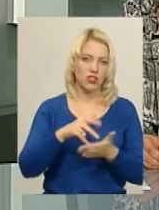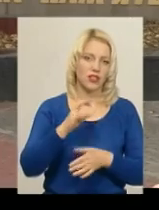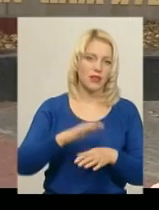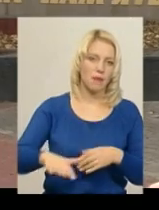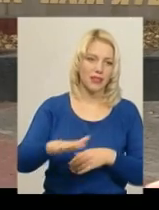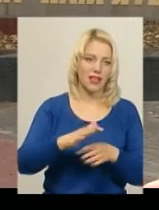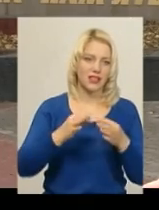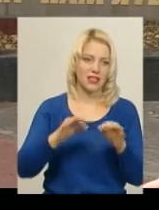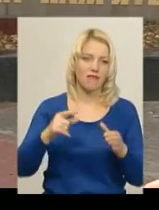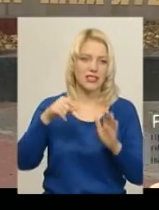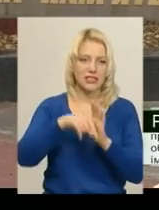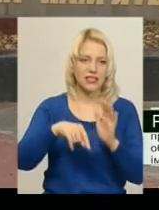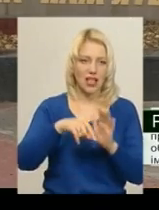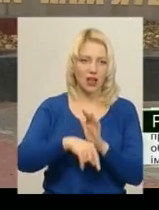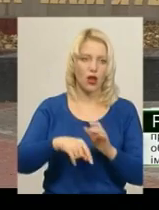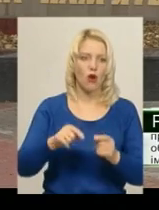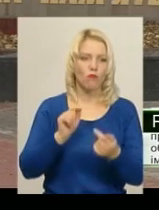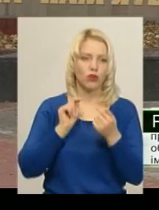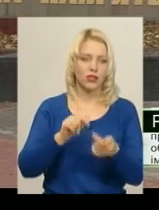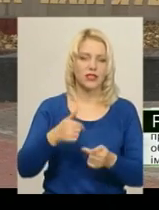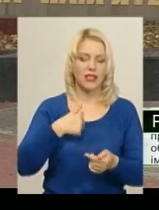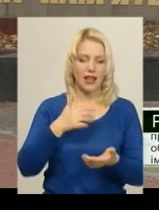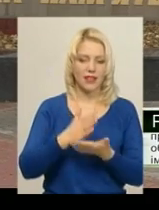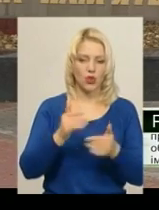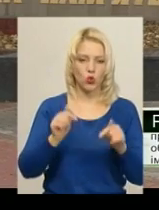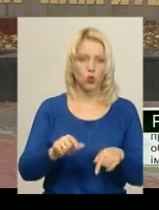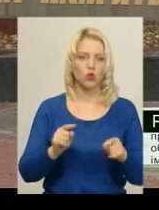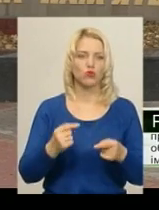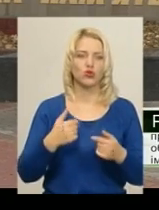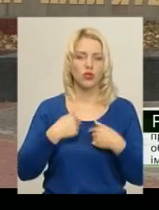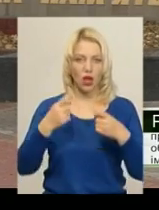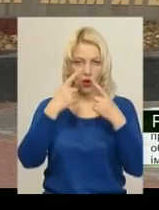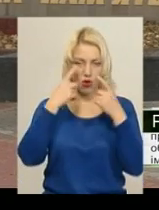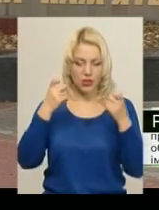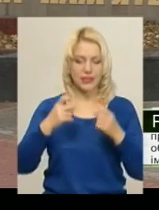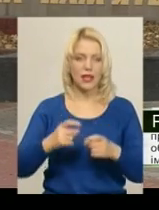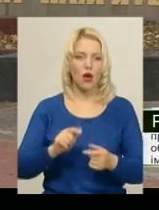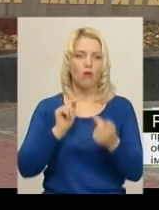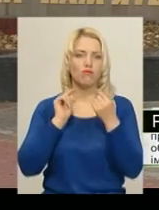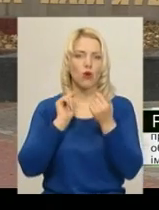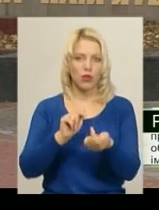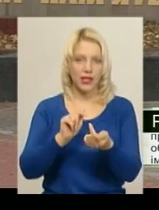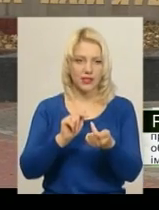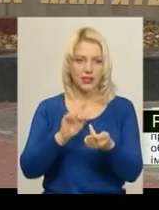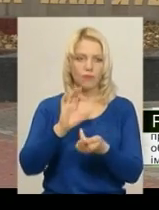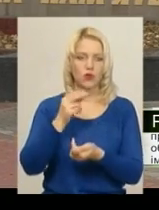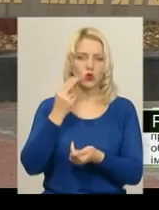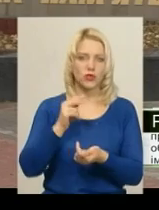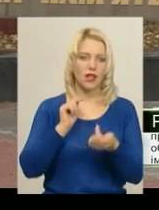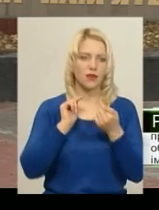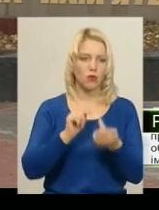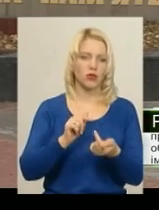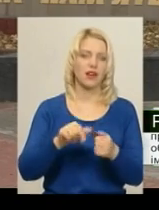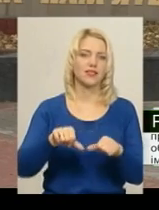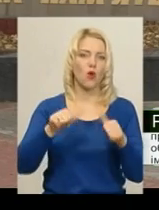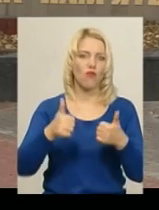Я є тут, тому що я оголосила акцію протесту, соціального протесту у